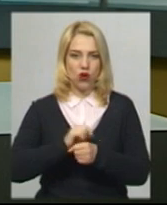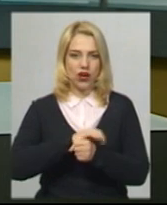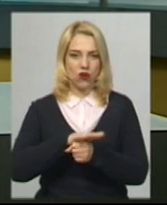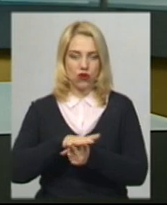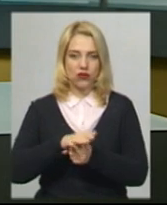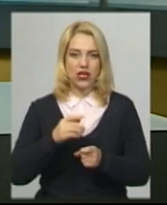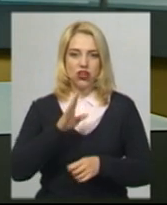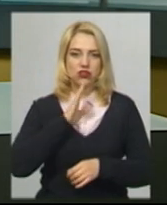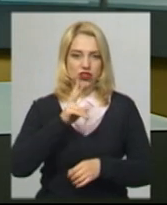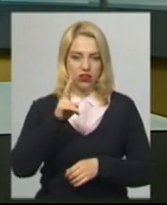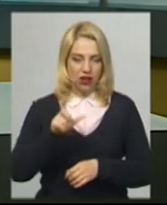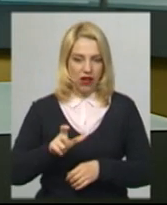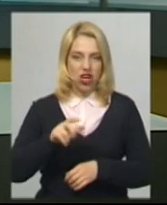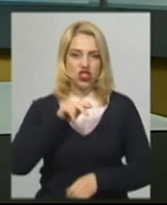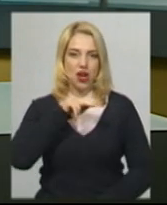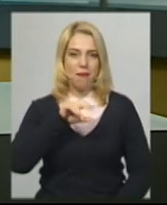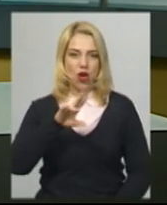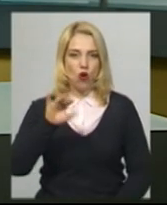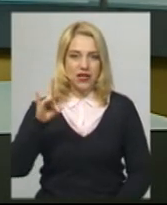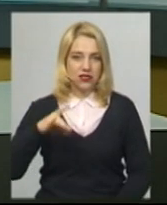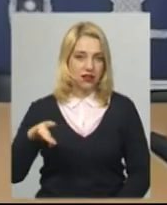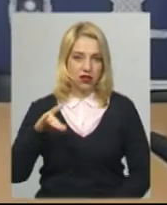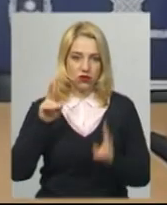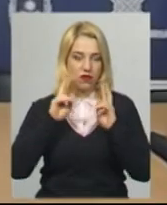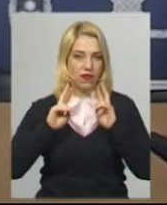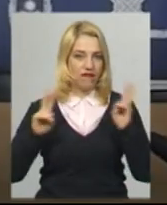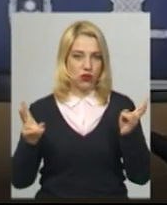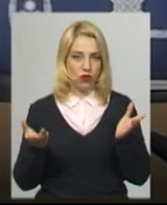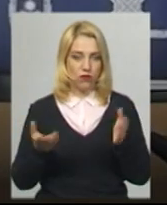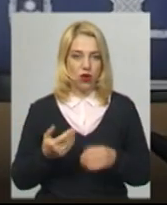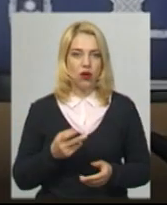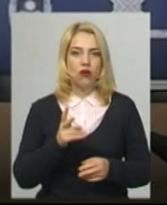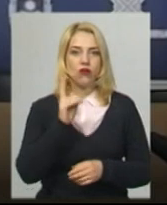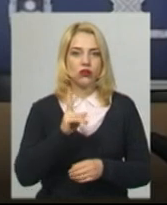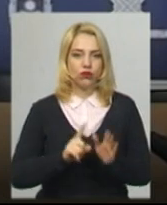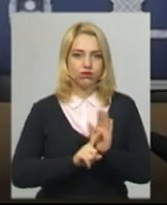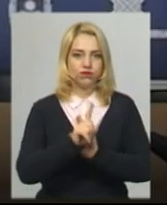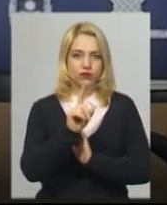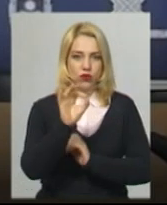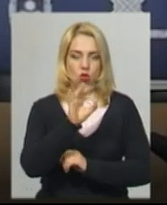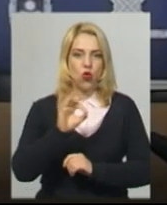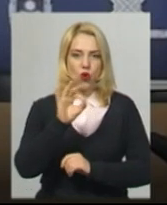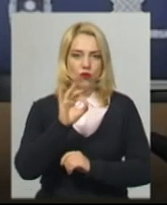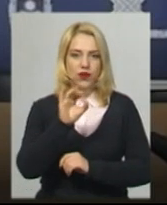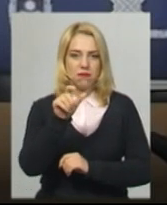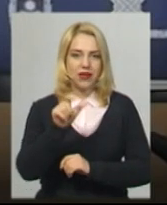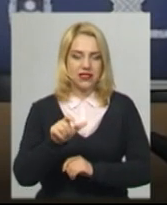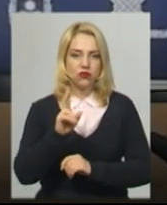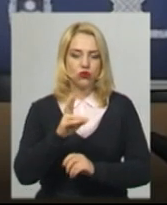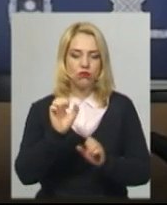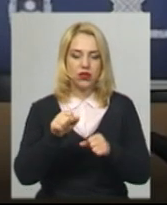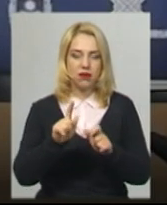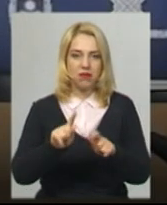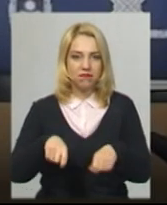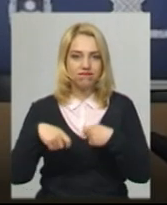району досі невідомо, каже Роман Примуш. Так званого нульового пацієнта, тобто той, хто міг її заразити, на жаль,